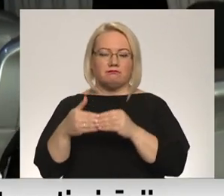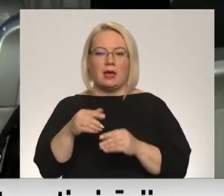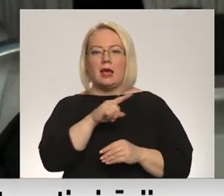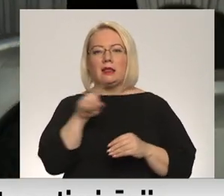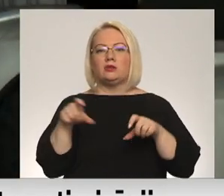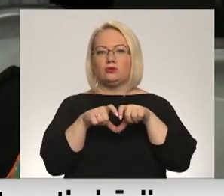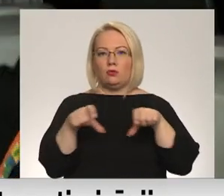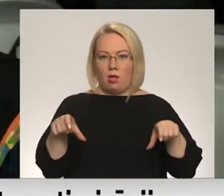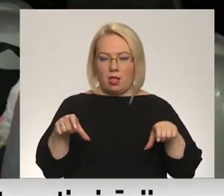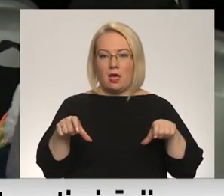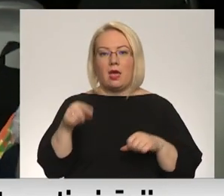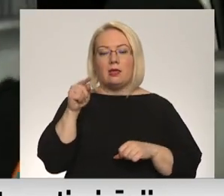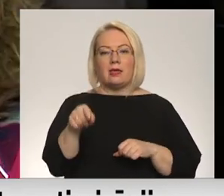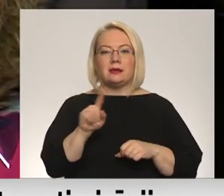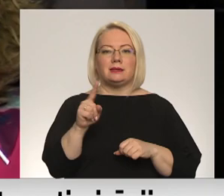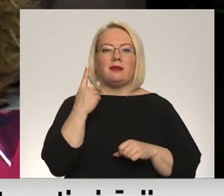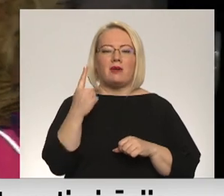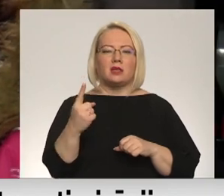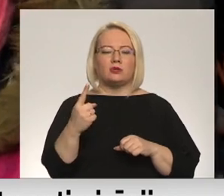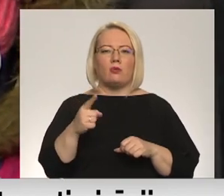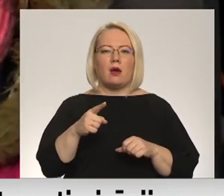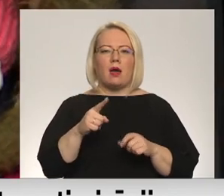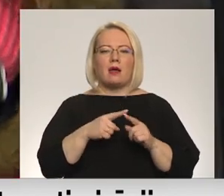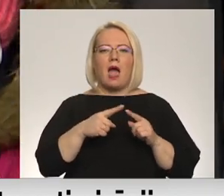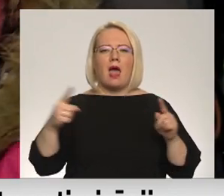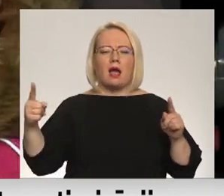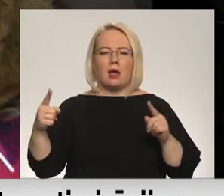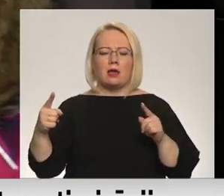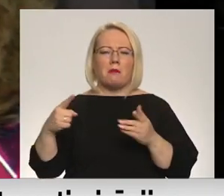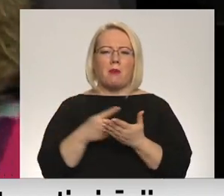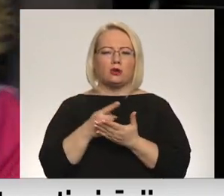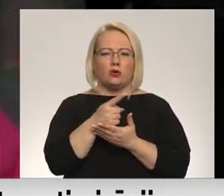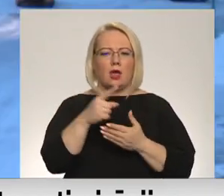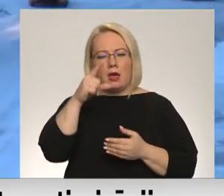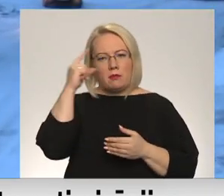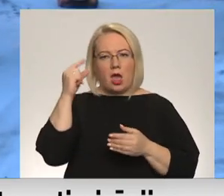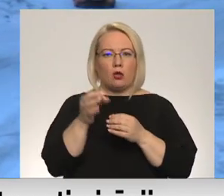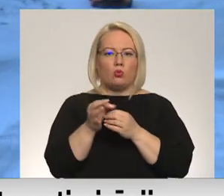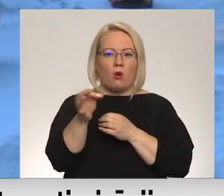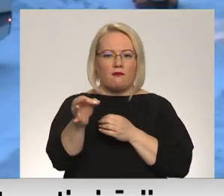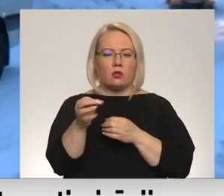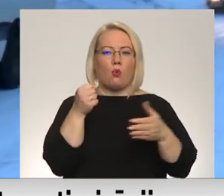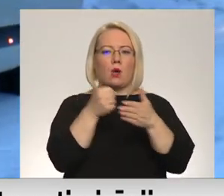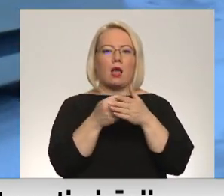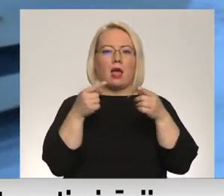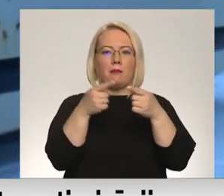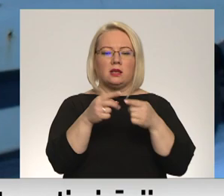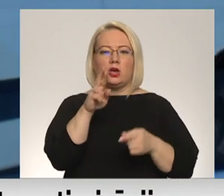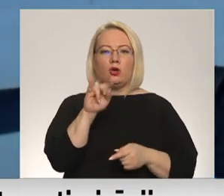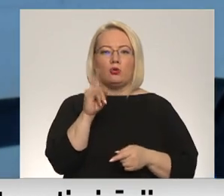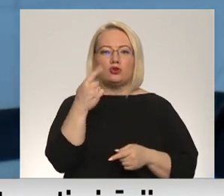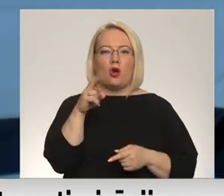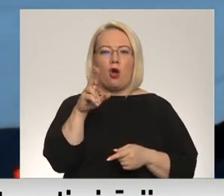mācību iestādē. Šis ir viens no garākajiem skolānu pārvadājumu maršrutiem prēļu novadā, kura galamērķis ir rušānas